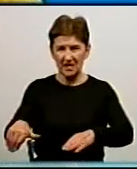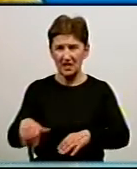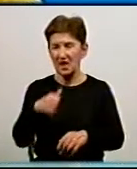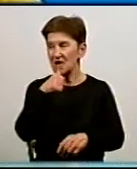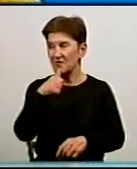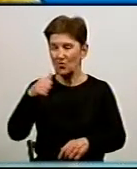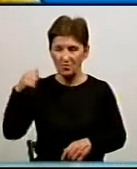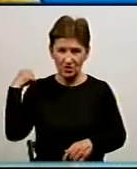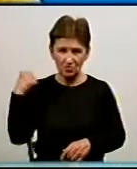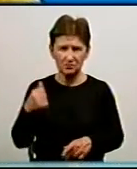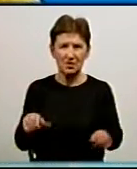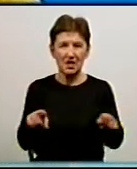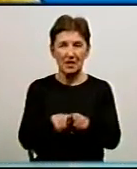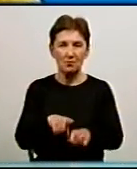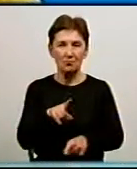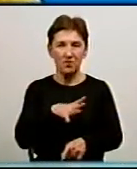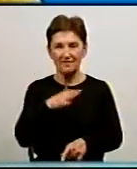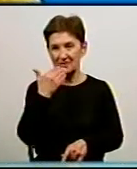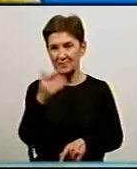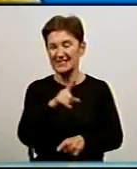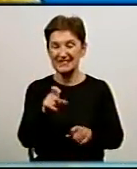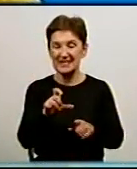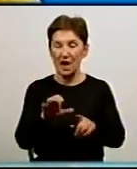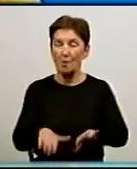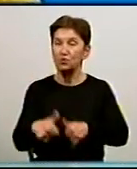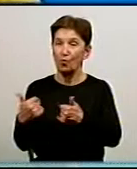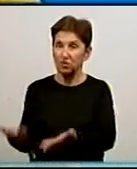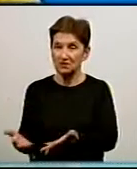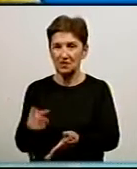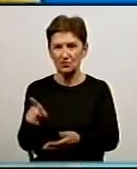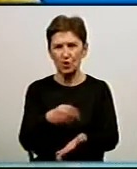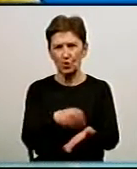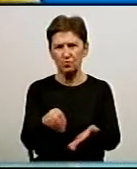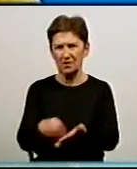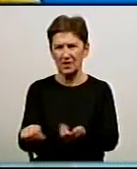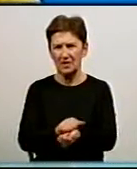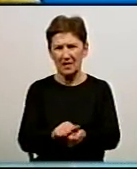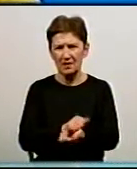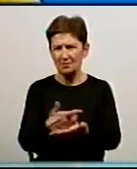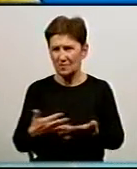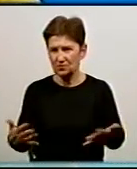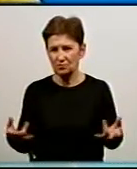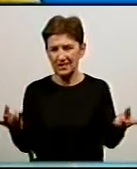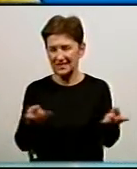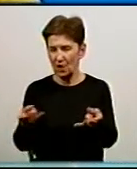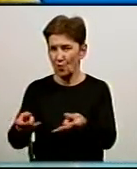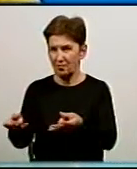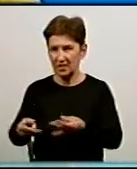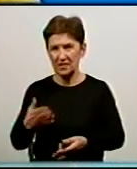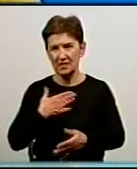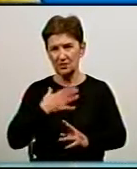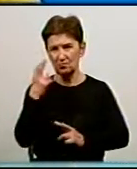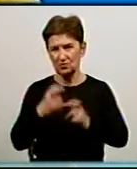році, буває, звертаються люди з пропозиціями, що вони купляють матеріали, необхідні для роботи. Наше